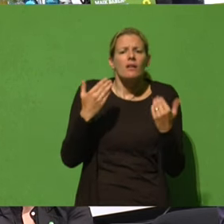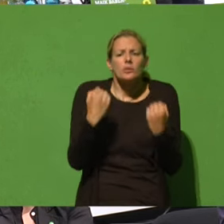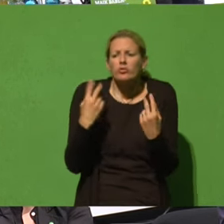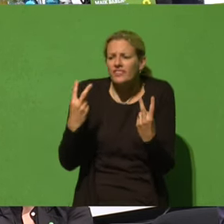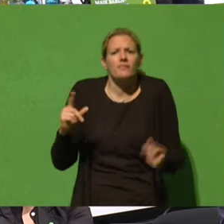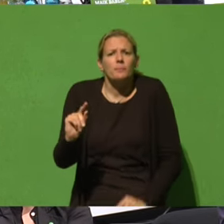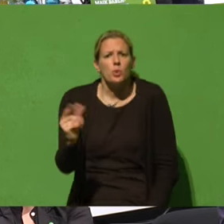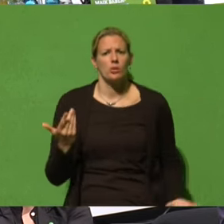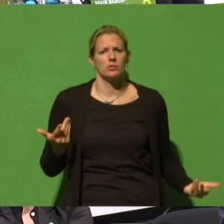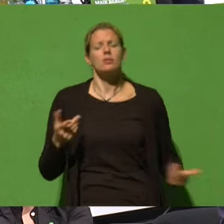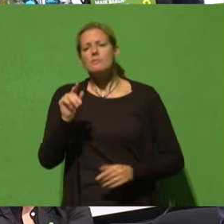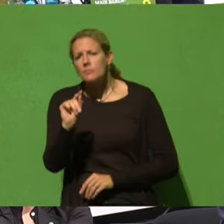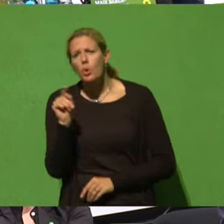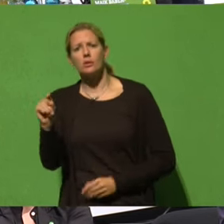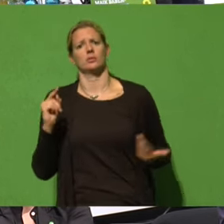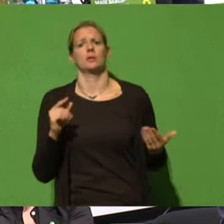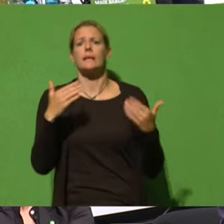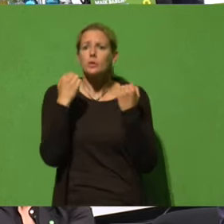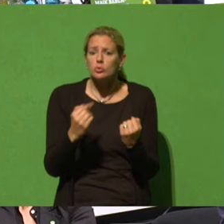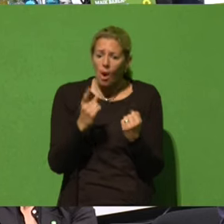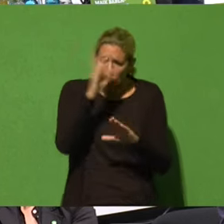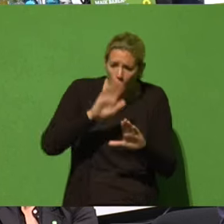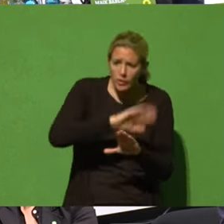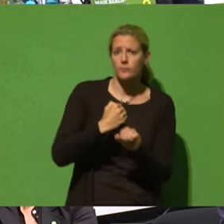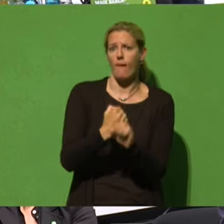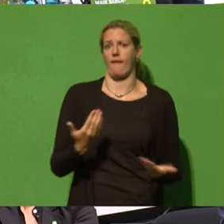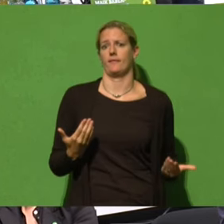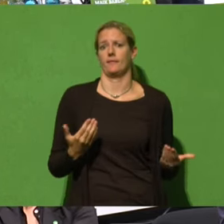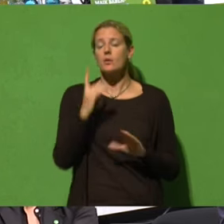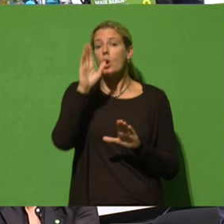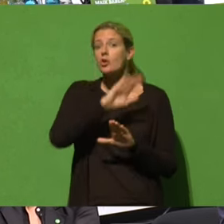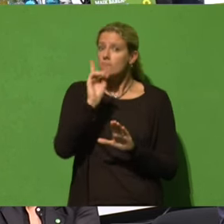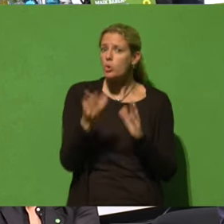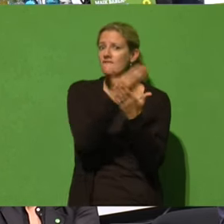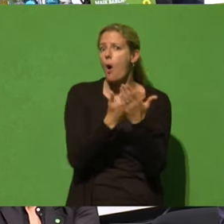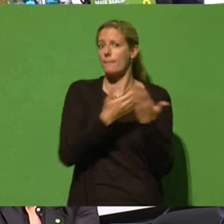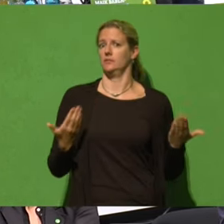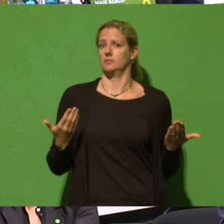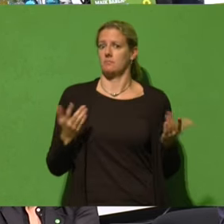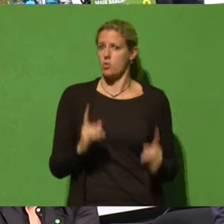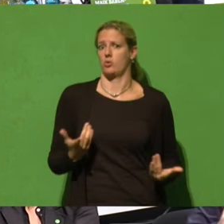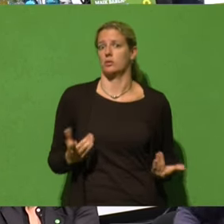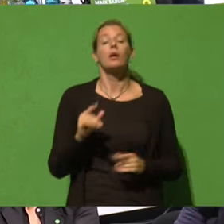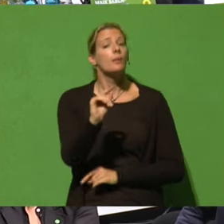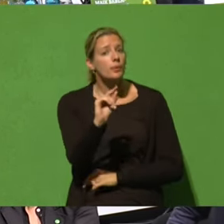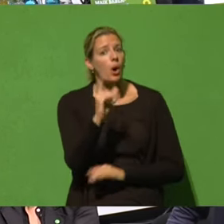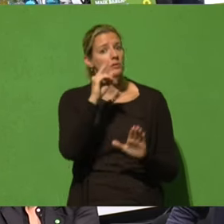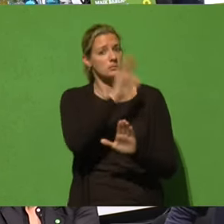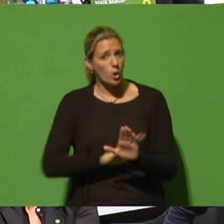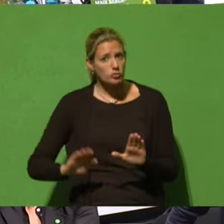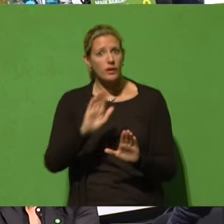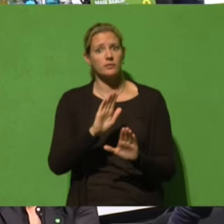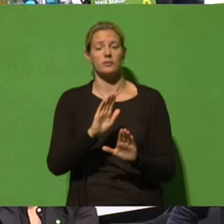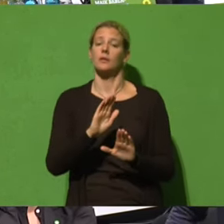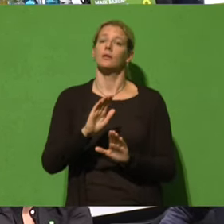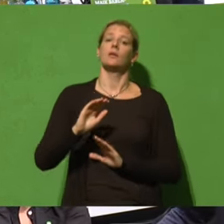ist? Das heißt, dass Klimaschutz auch in Deutschland passieren muss, dass Deutschland ein Vorbild sein muss und das heißt, wir müssen in Deutschland erst mit